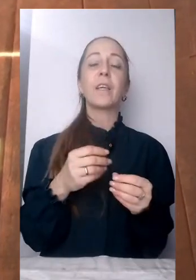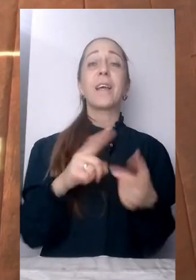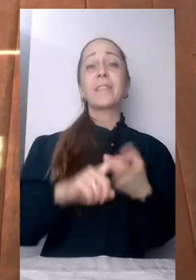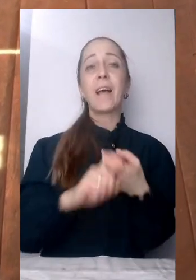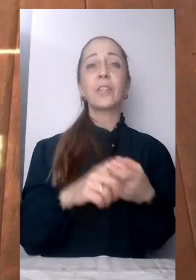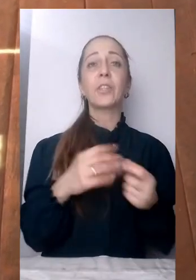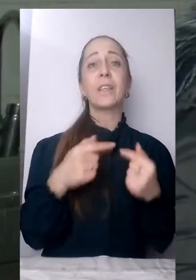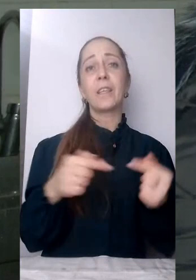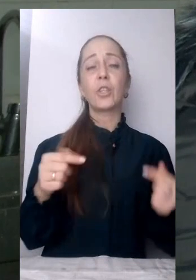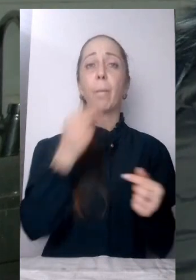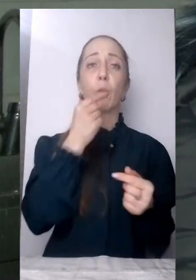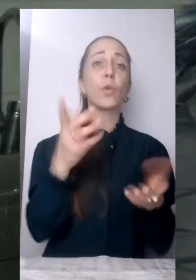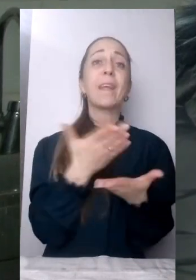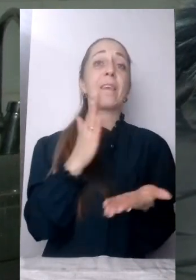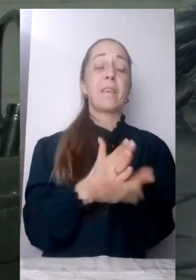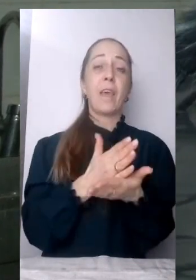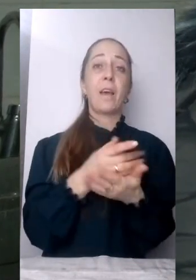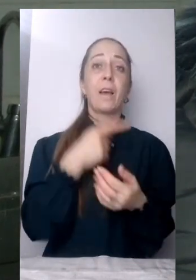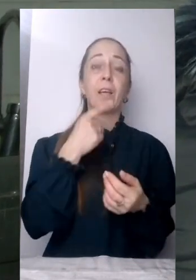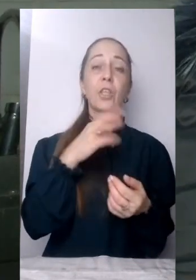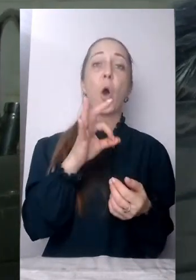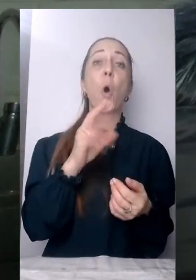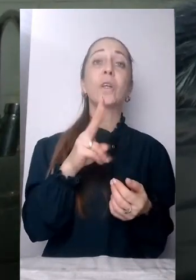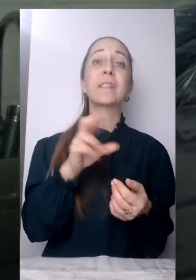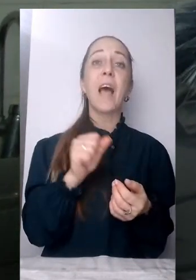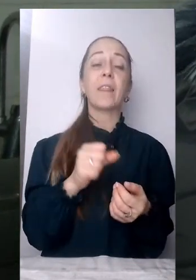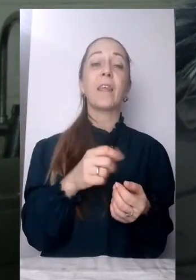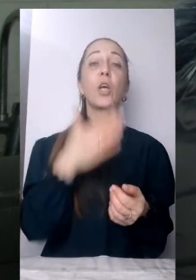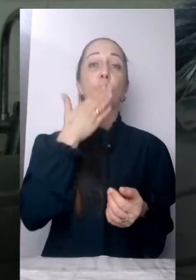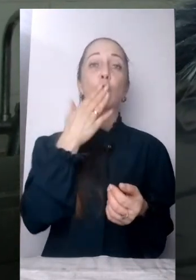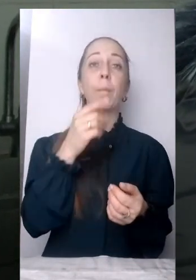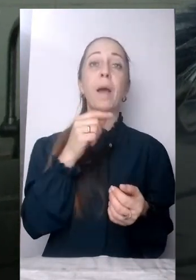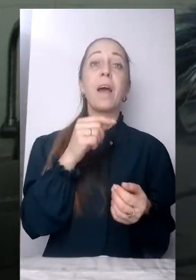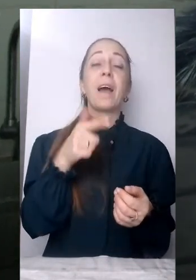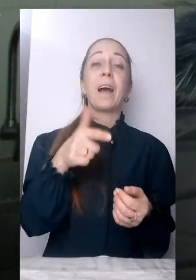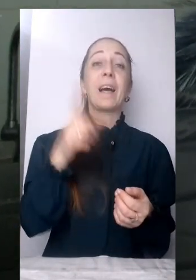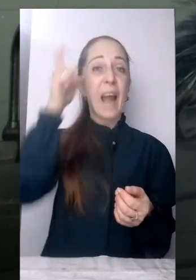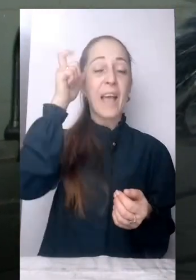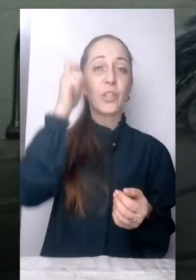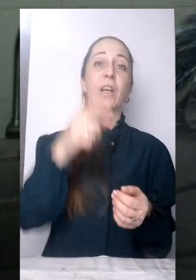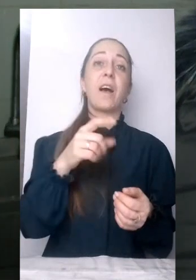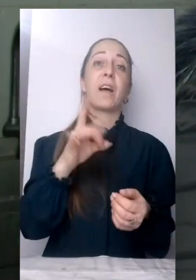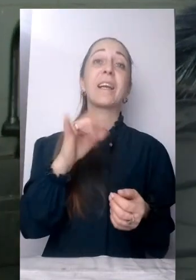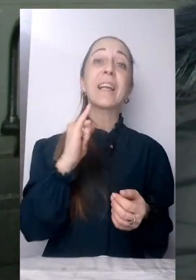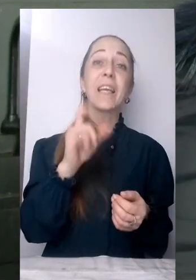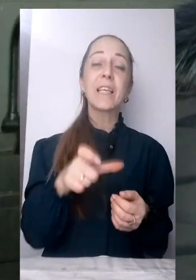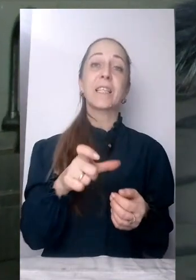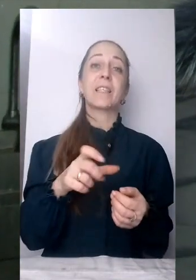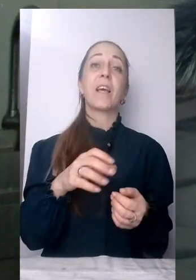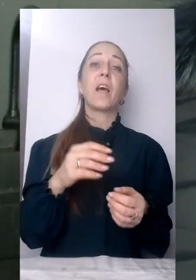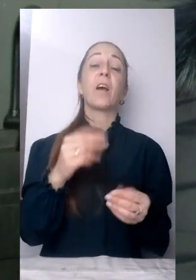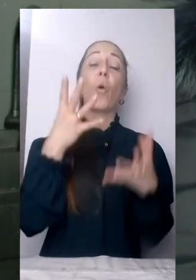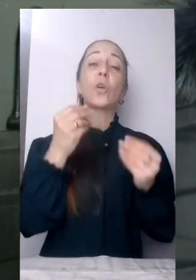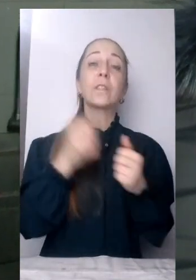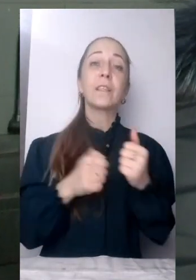говорить Оксана Мисан. Суп гречаний, рисовий готуємо. Борщ кожний день готуємо. Жарковий кожний день